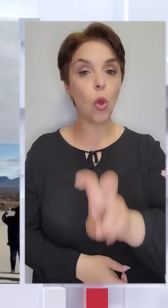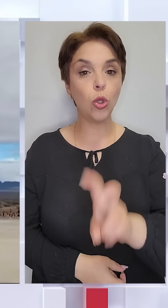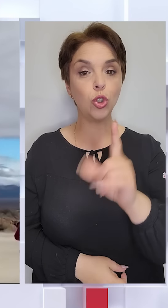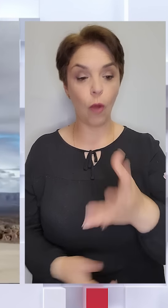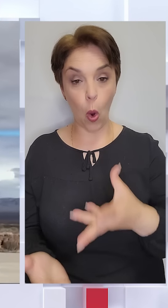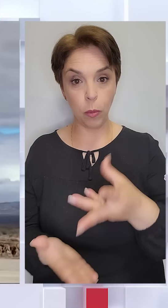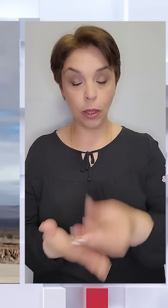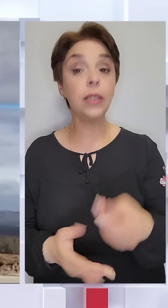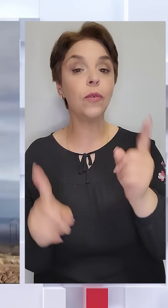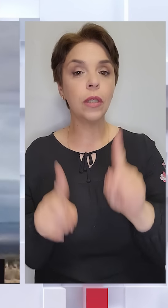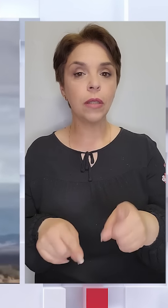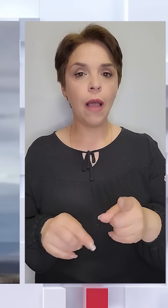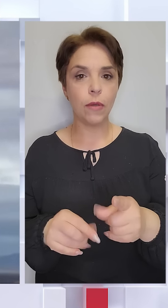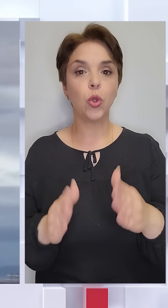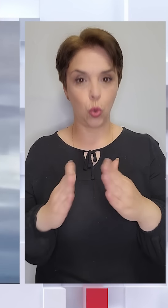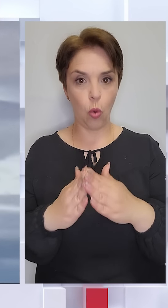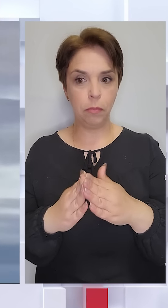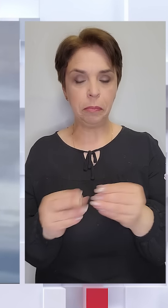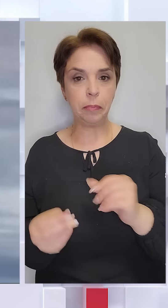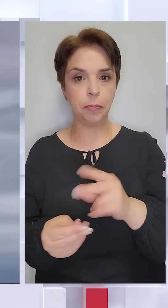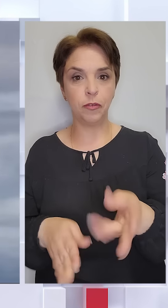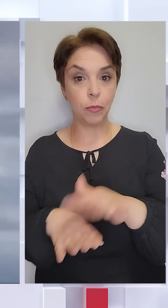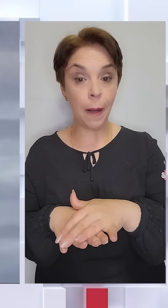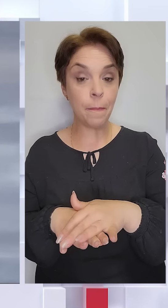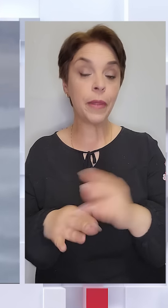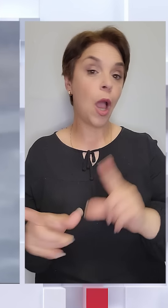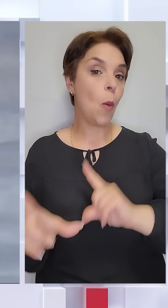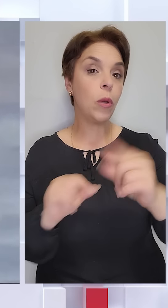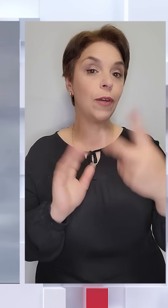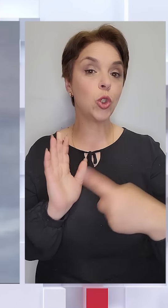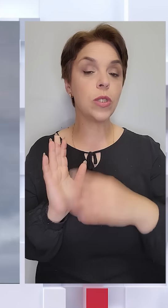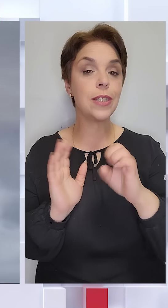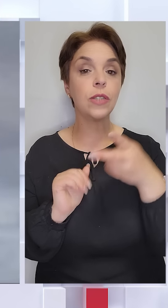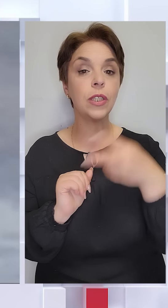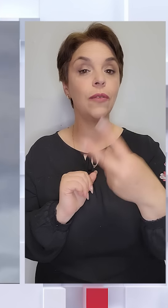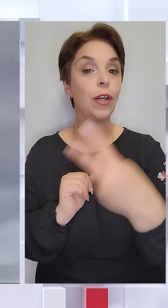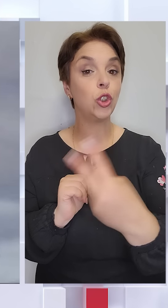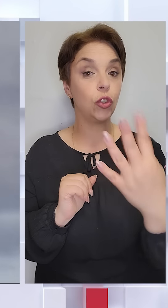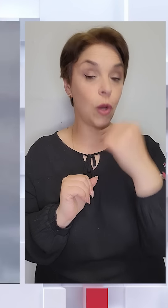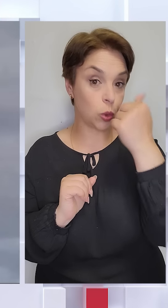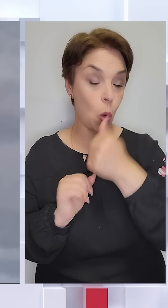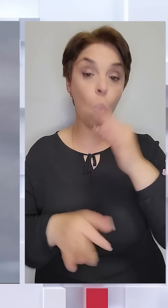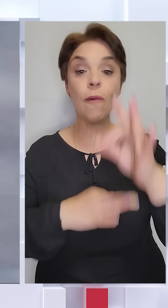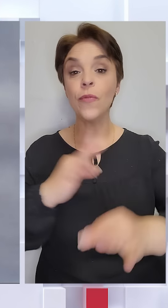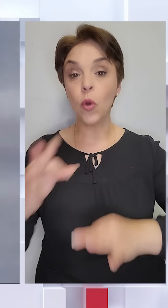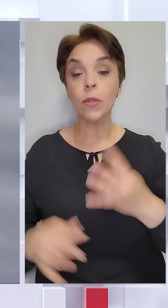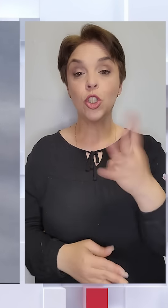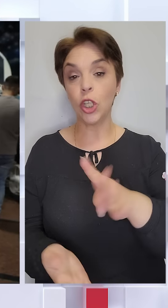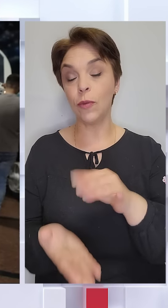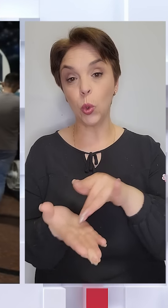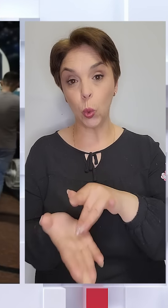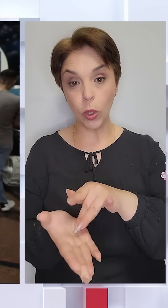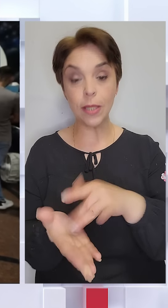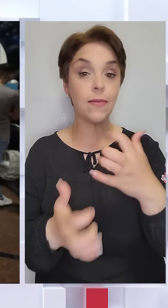оплатити, вона навіть заклала будинок. Політ відбувся 26 січня 2024 року. В космосі четверо туристів,